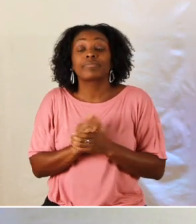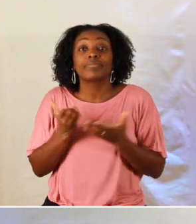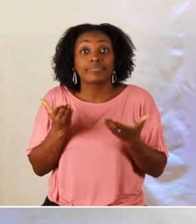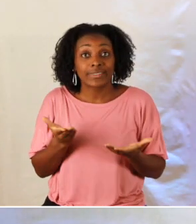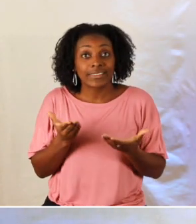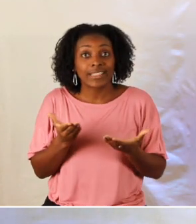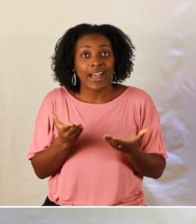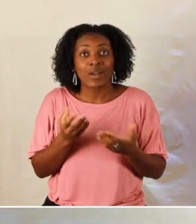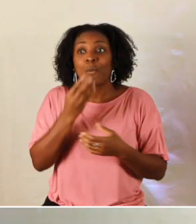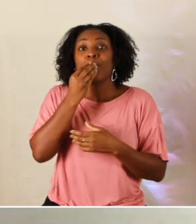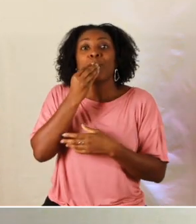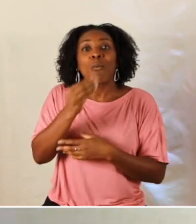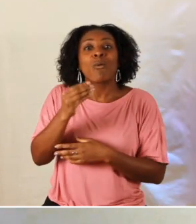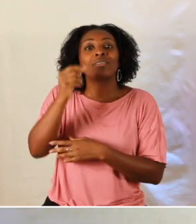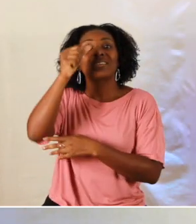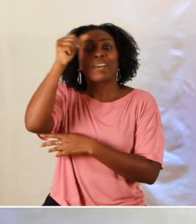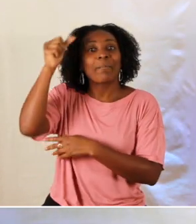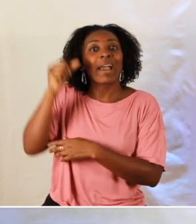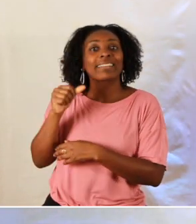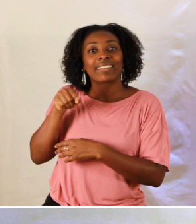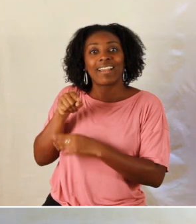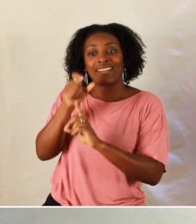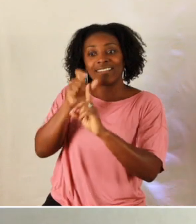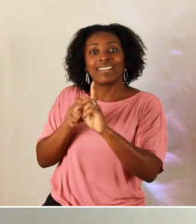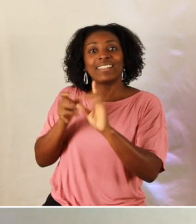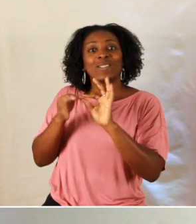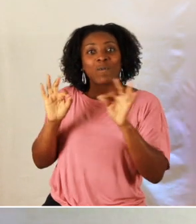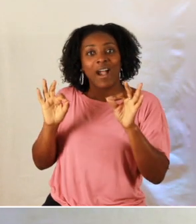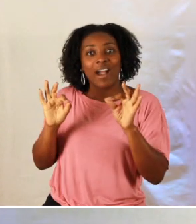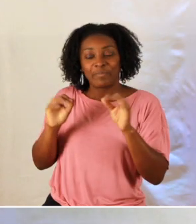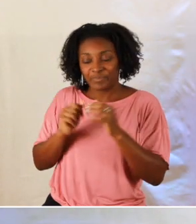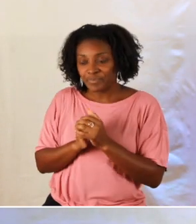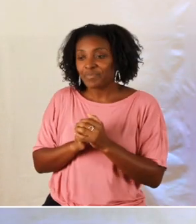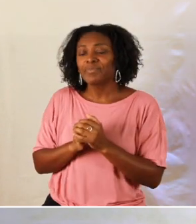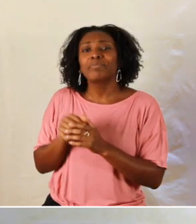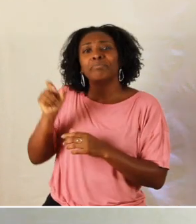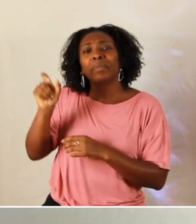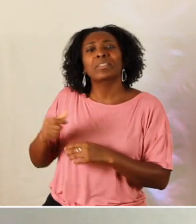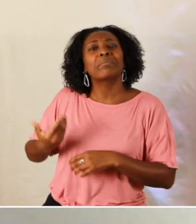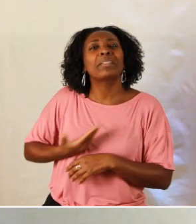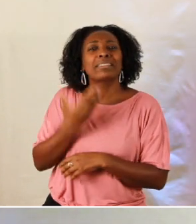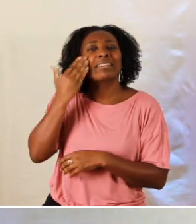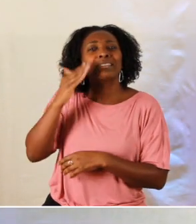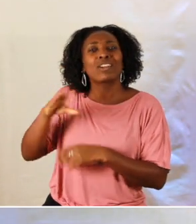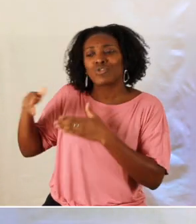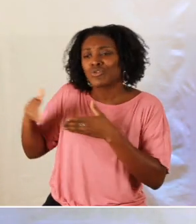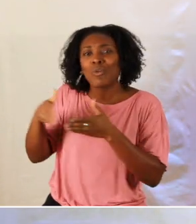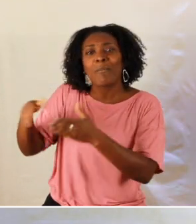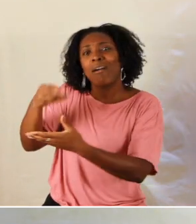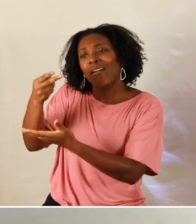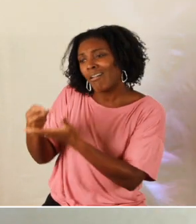parabole du bon samaritain et si vous vous souvenez bien il va il va prendre cette personne qui avait été blessée sur le bord du chemin